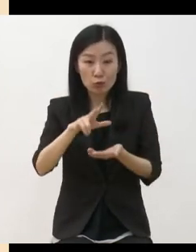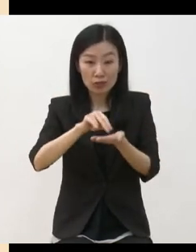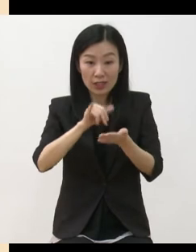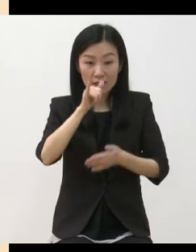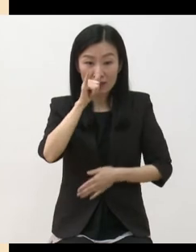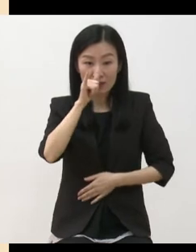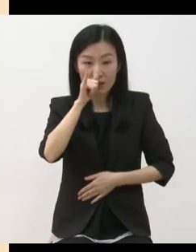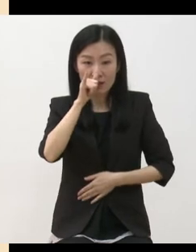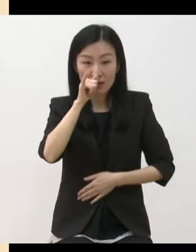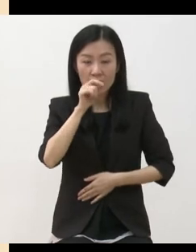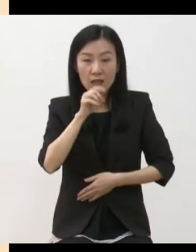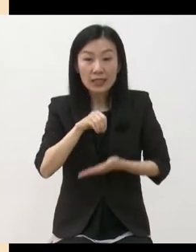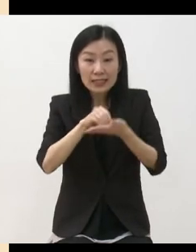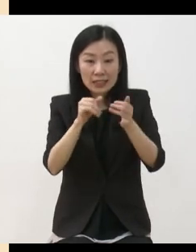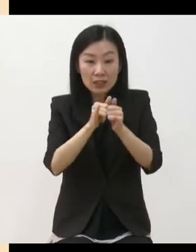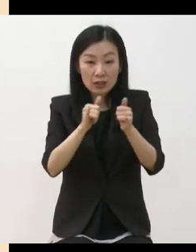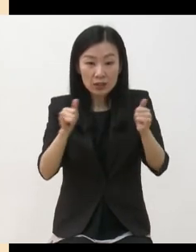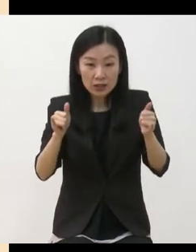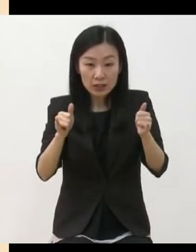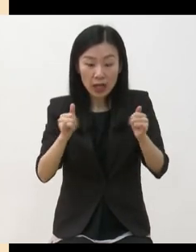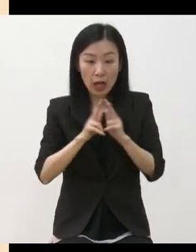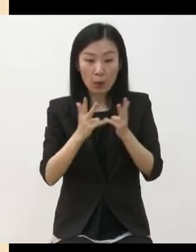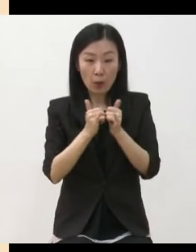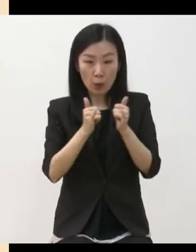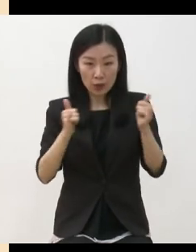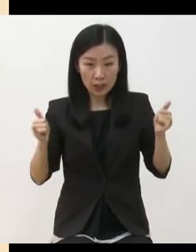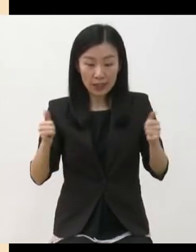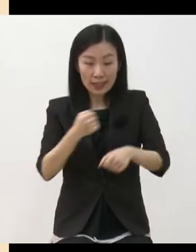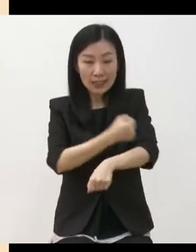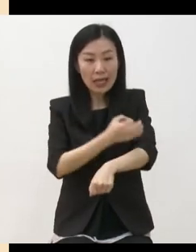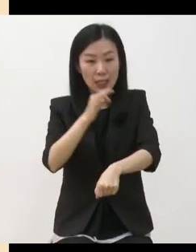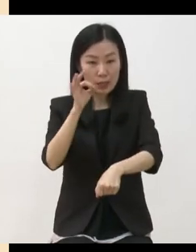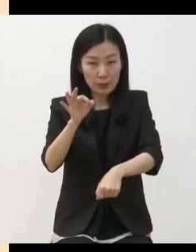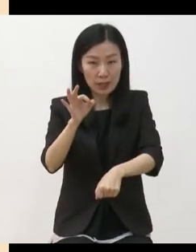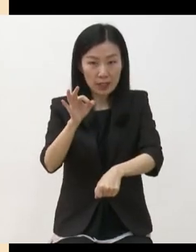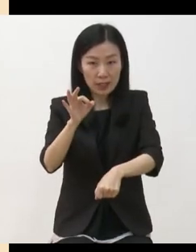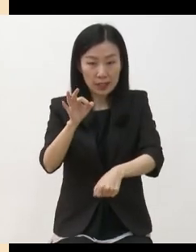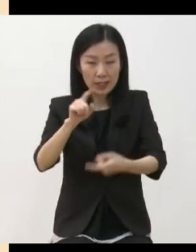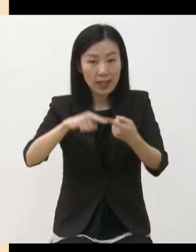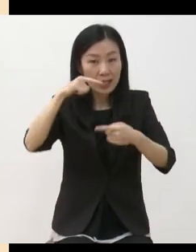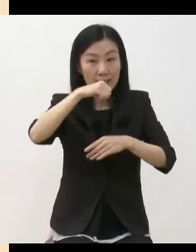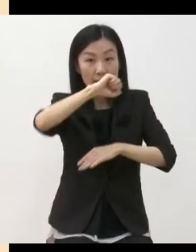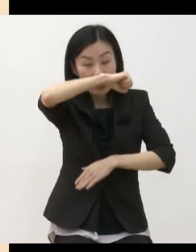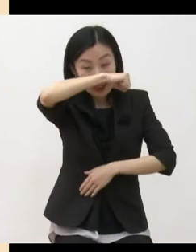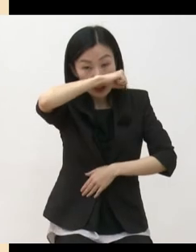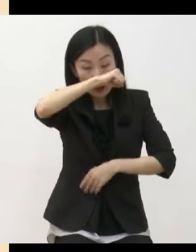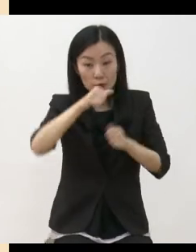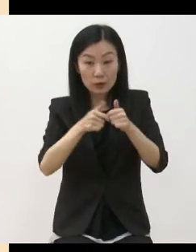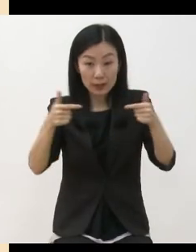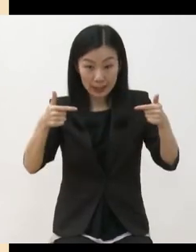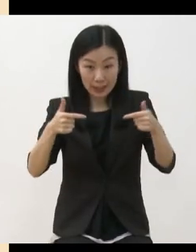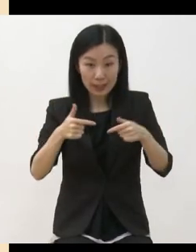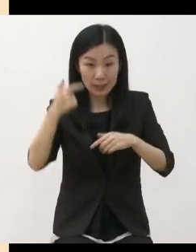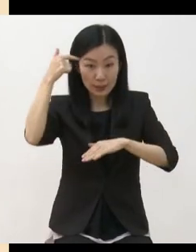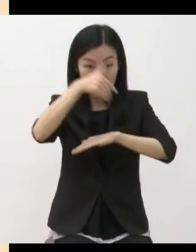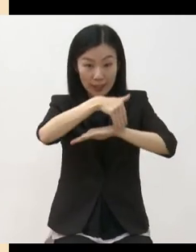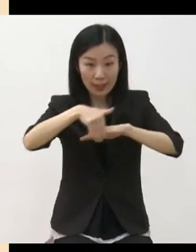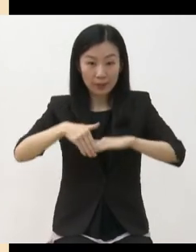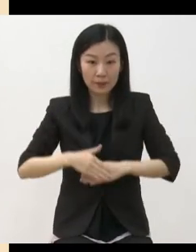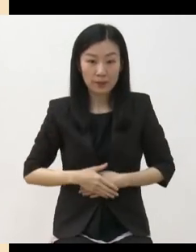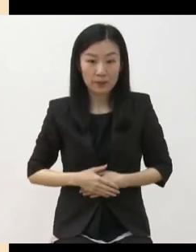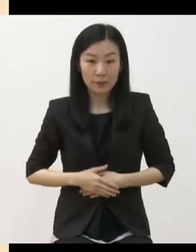신청자 본인의 사례비 편성도 확대하도록 하겠습니다 지난해부터 추진해왔던